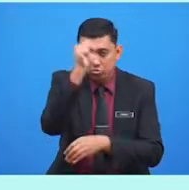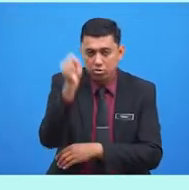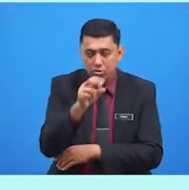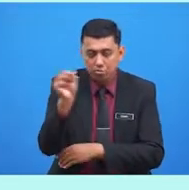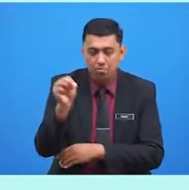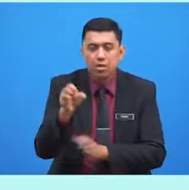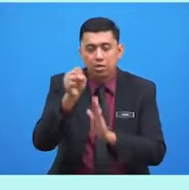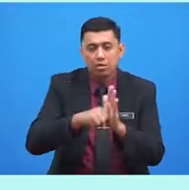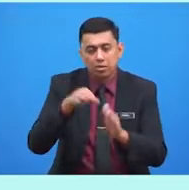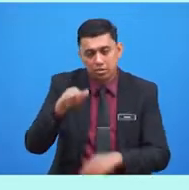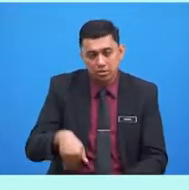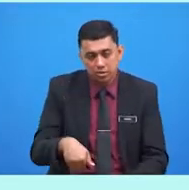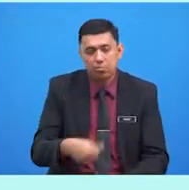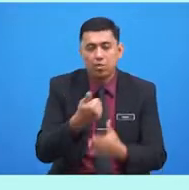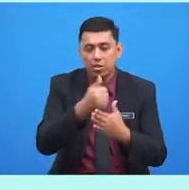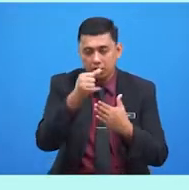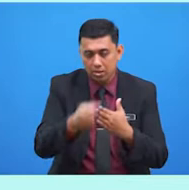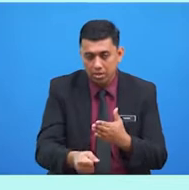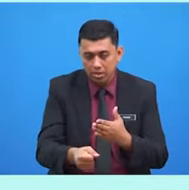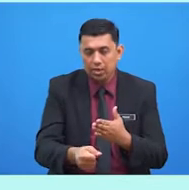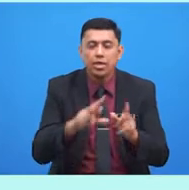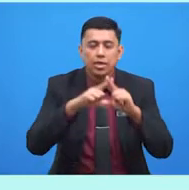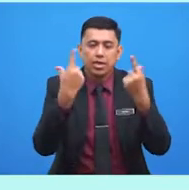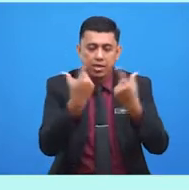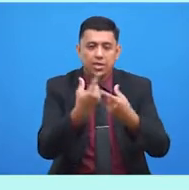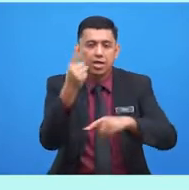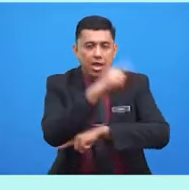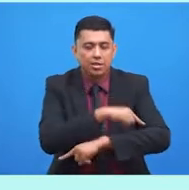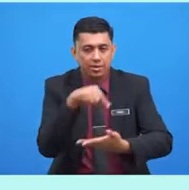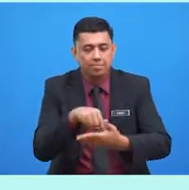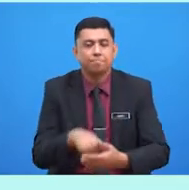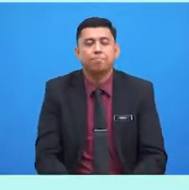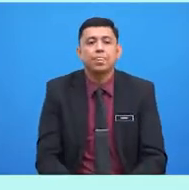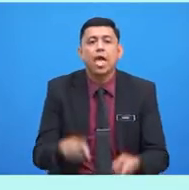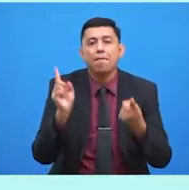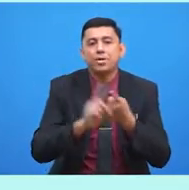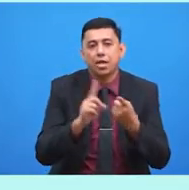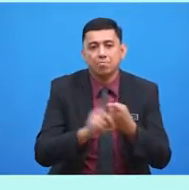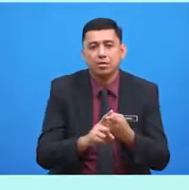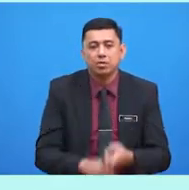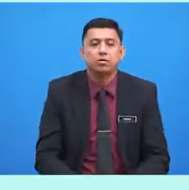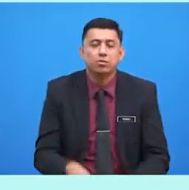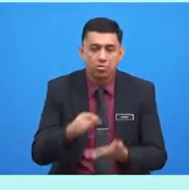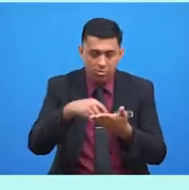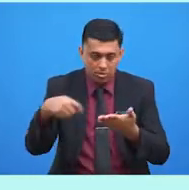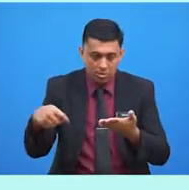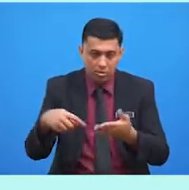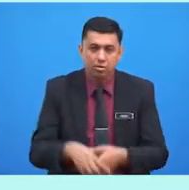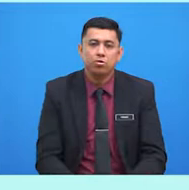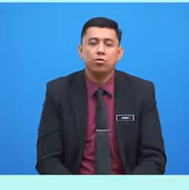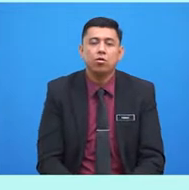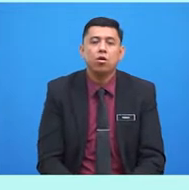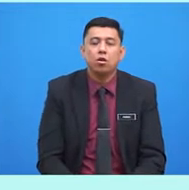sebelum akhiri kelas pada hari ini. Pertama, tulis hormat